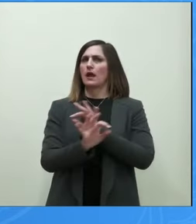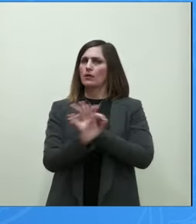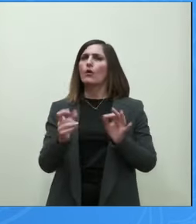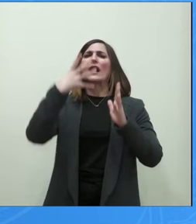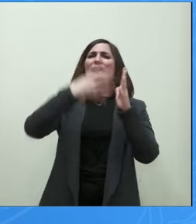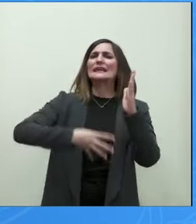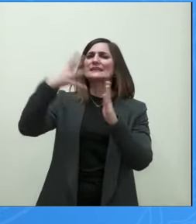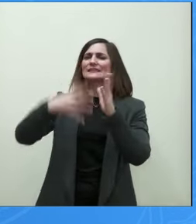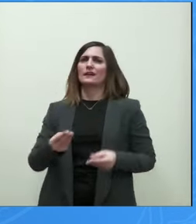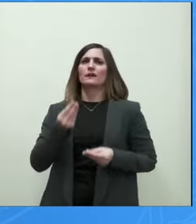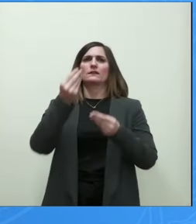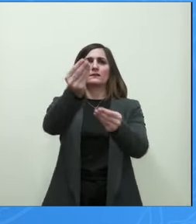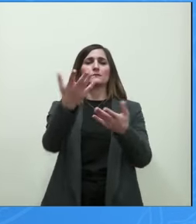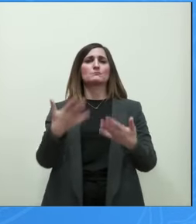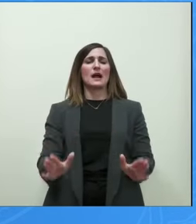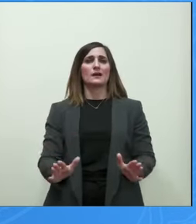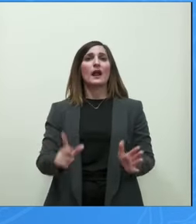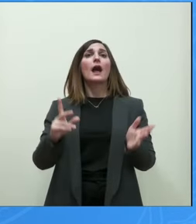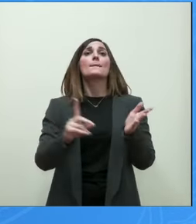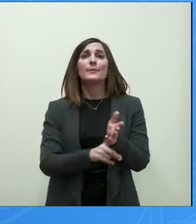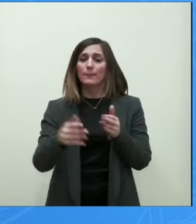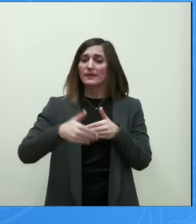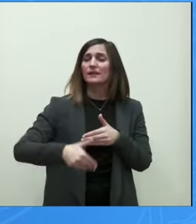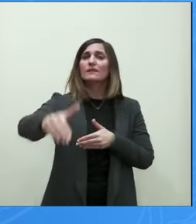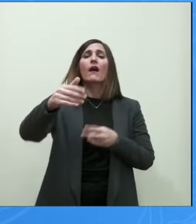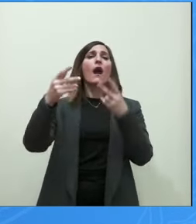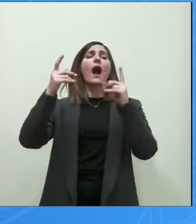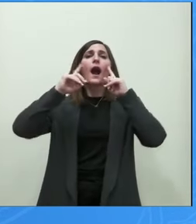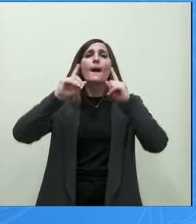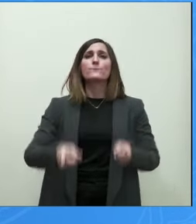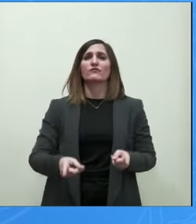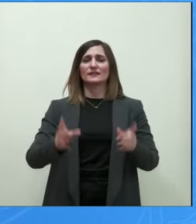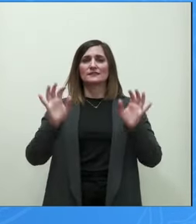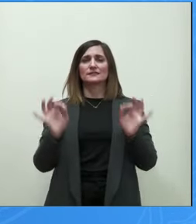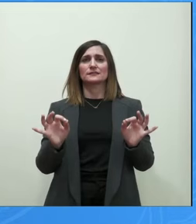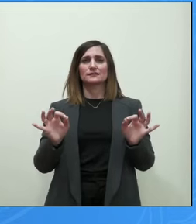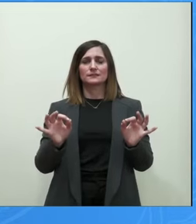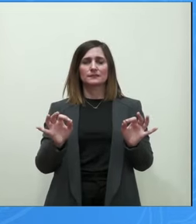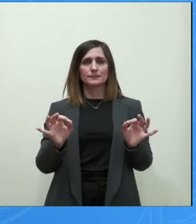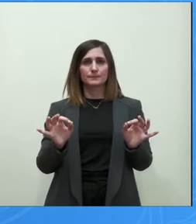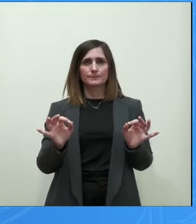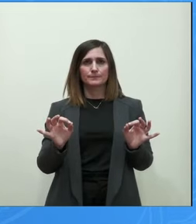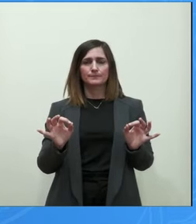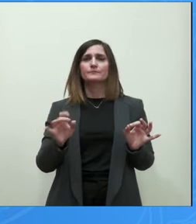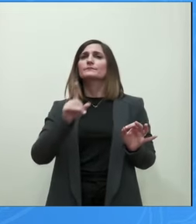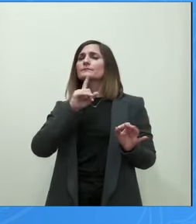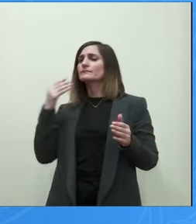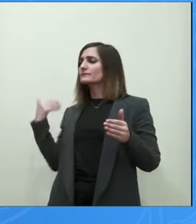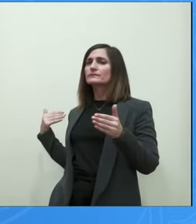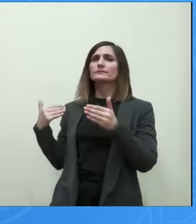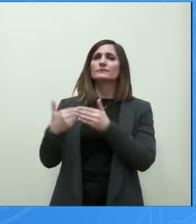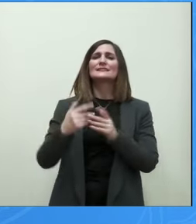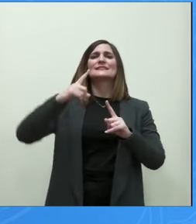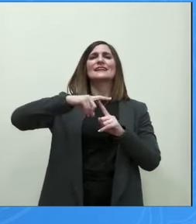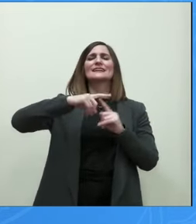λίστα, θα αποφασίσουμε πρώτον να ενεργοποιηθεί ότι έχει απομείνει από αυτεπιστασία στις τεχνικές